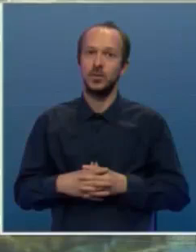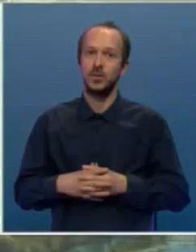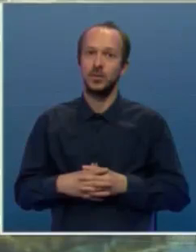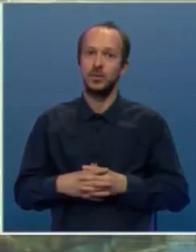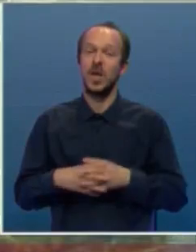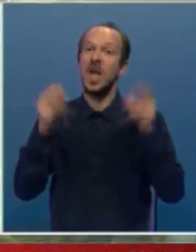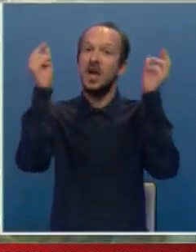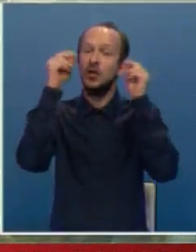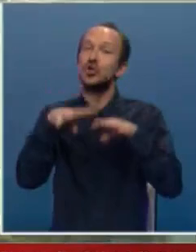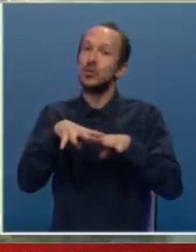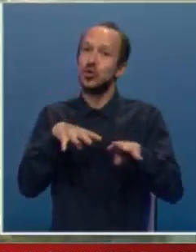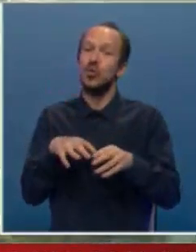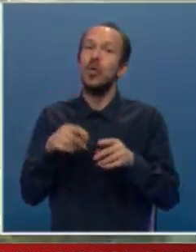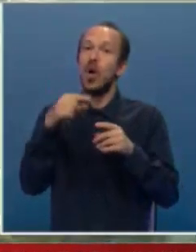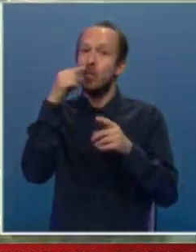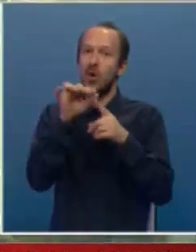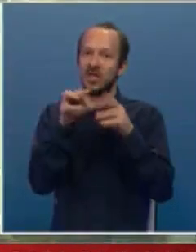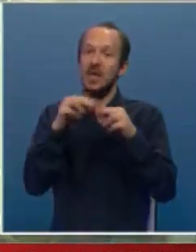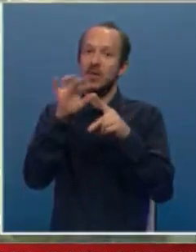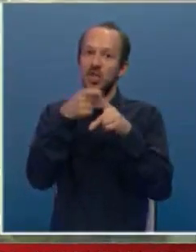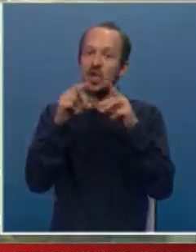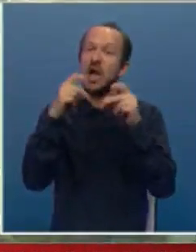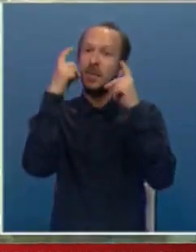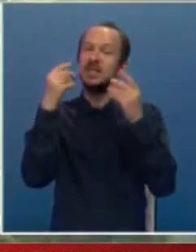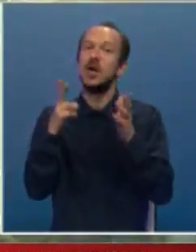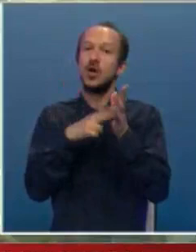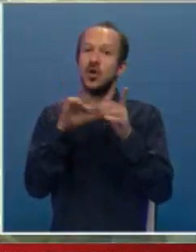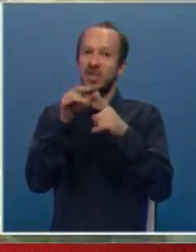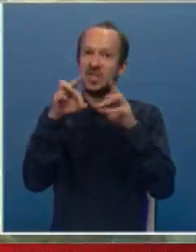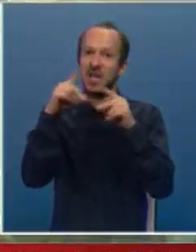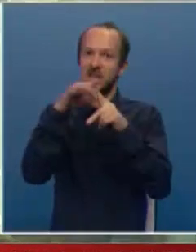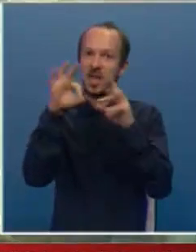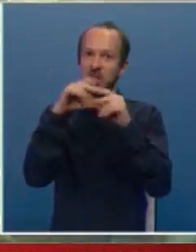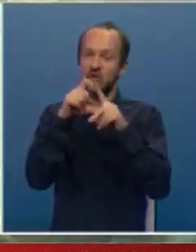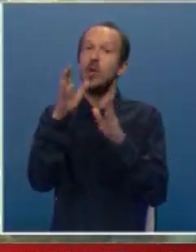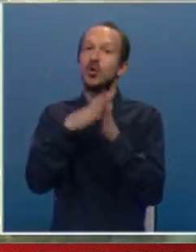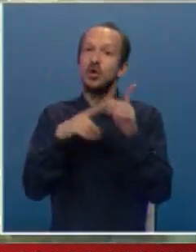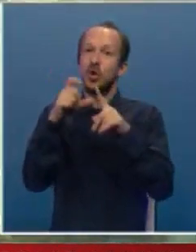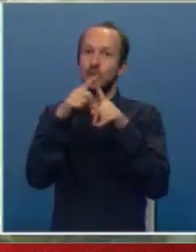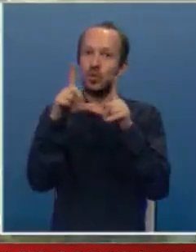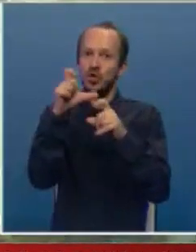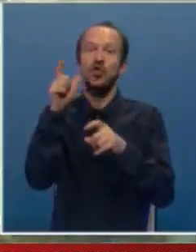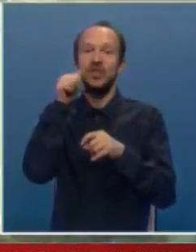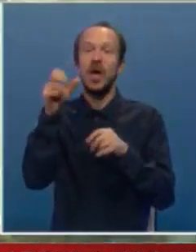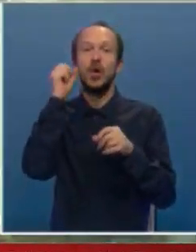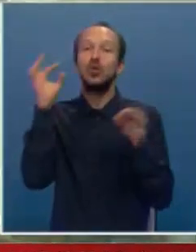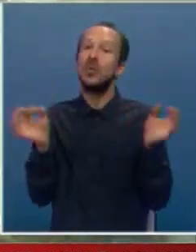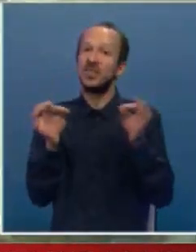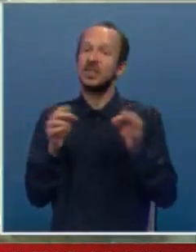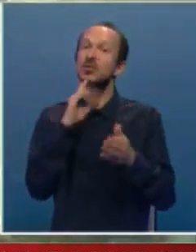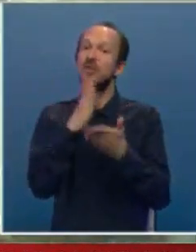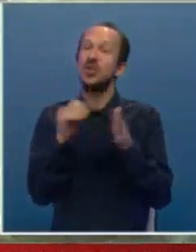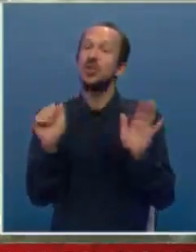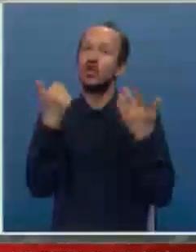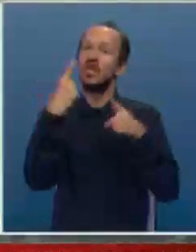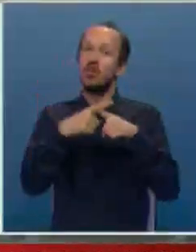Naučnim skupom poezija i poetička misa o novice Tadića počeo je Dučićev dan, kulturna manifestacija koja se već